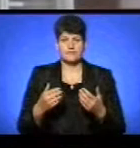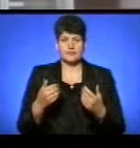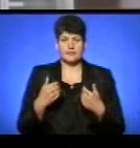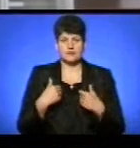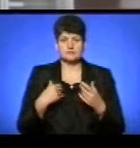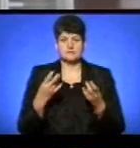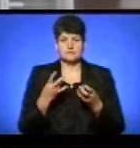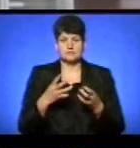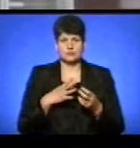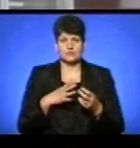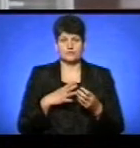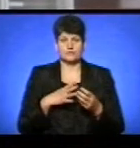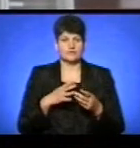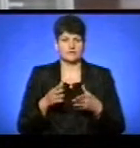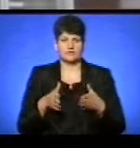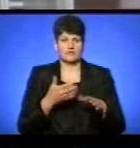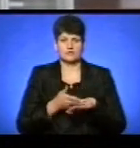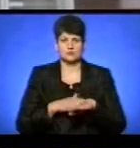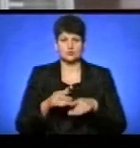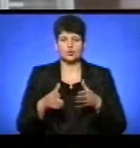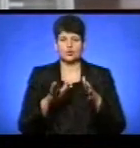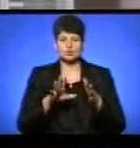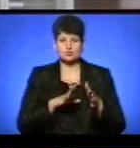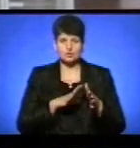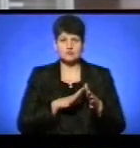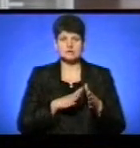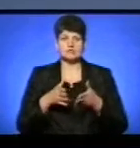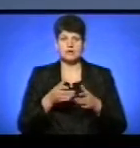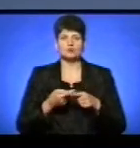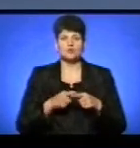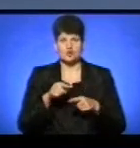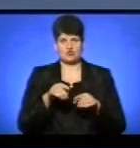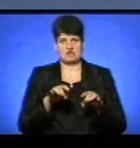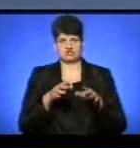'ї, через яку пекельну дорогу, пити шляхом до цього рішення.